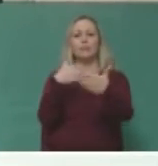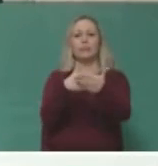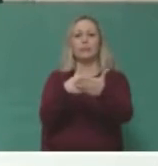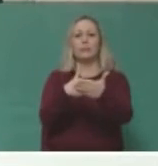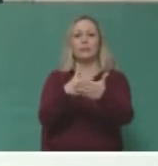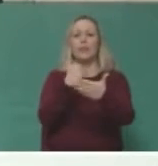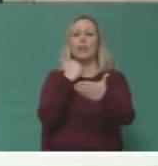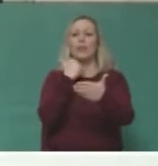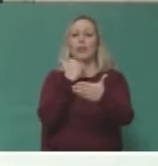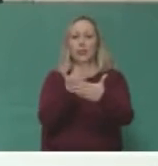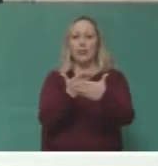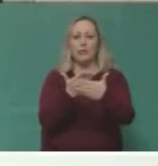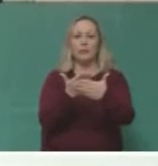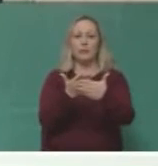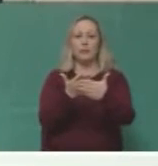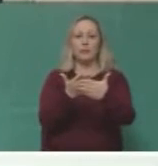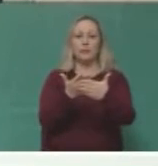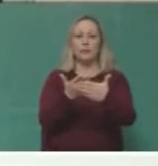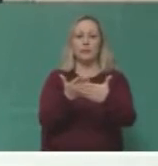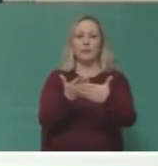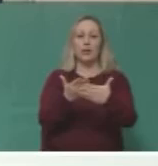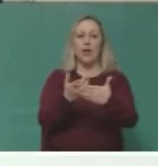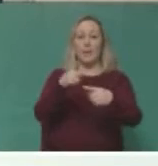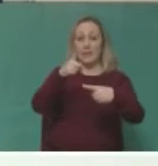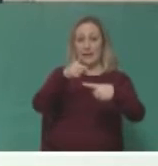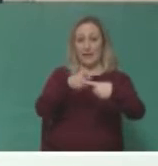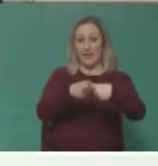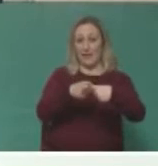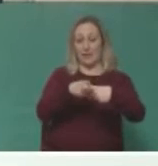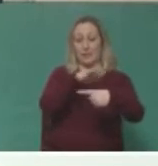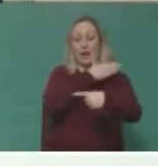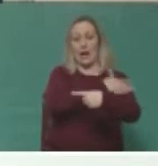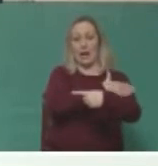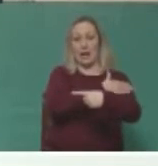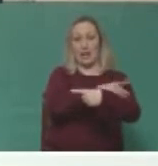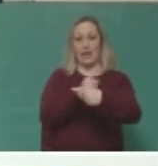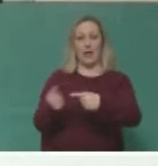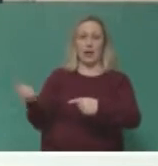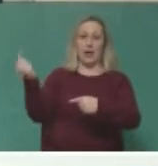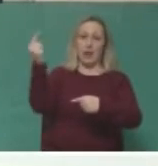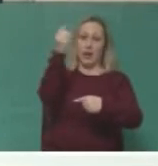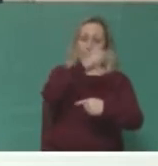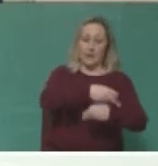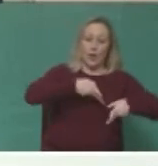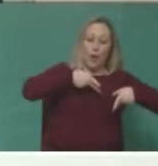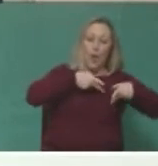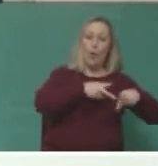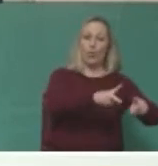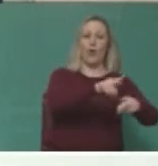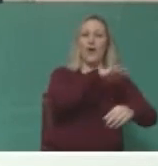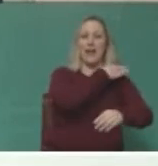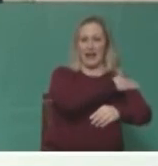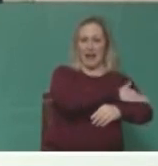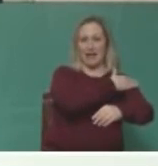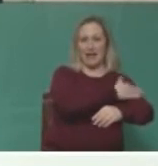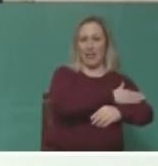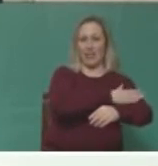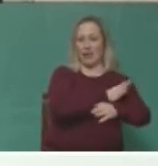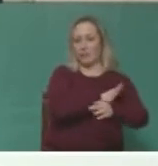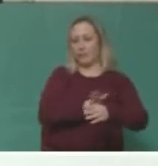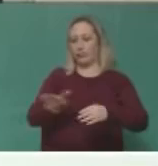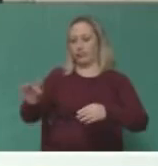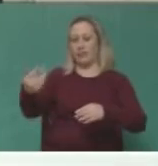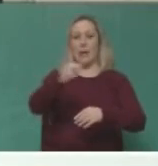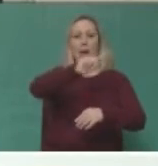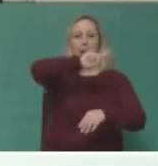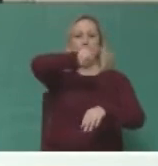κάναμε από τη διασταύρωση του Λαγκαδά μέχρι την οδό Λαγκαδά, μέχρι μέσω Ραοκάστρου έκανα μια